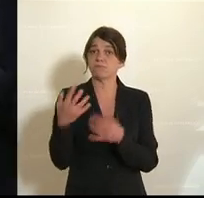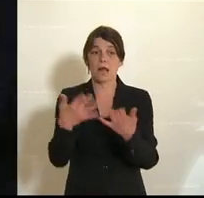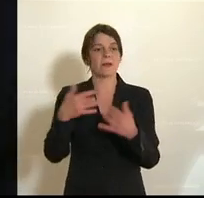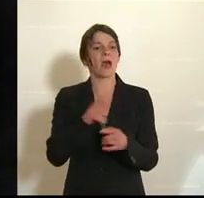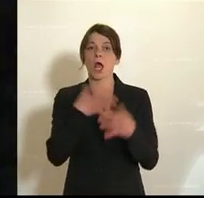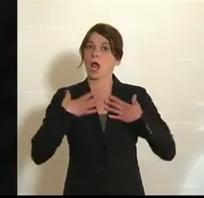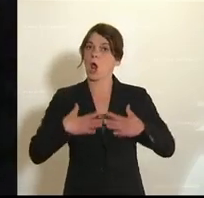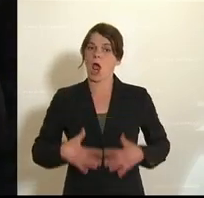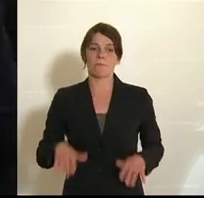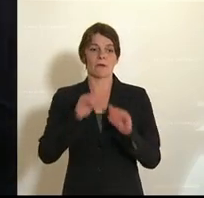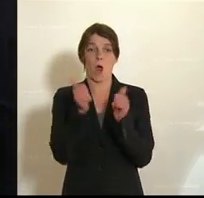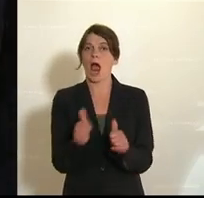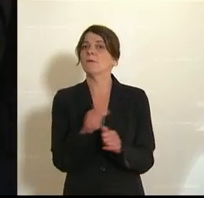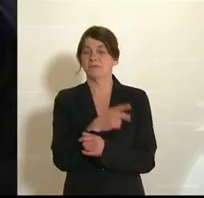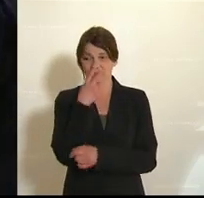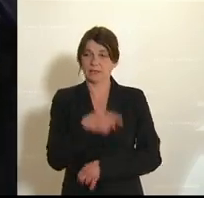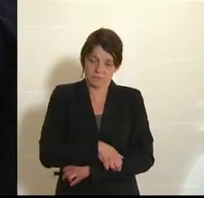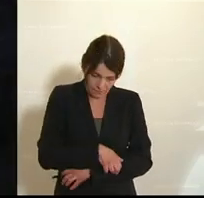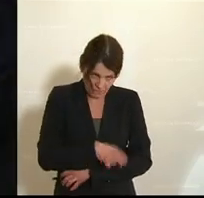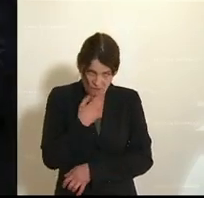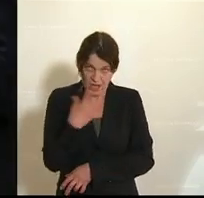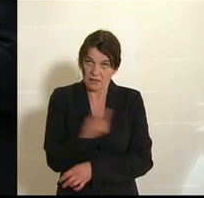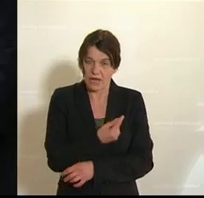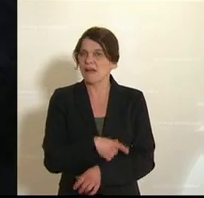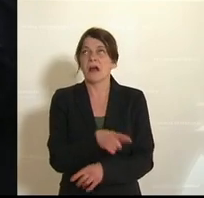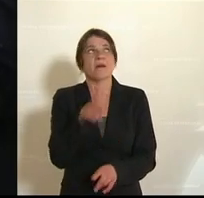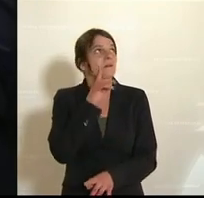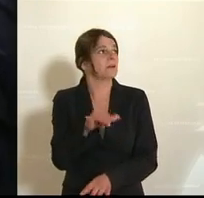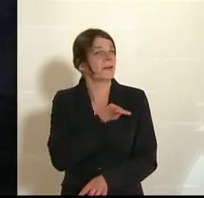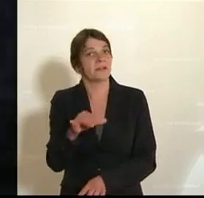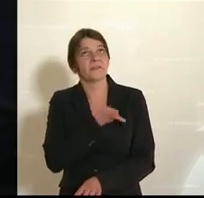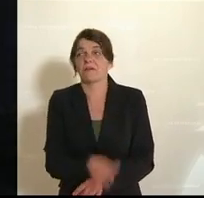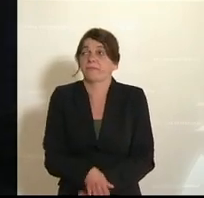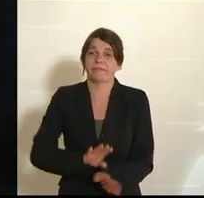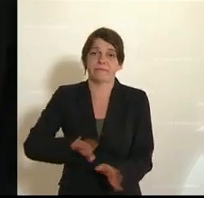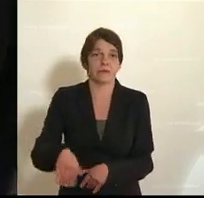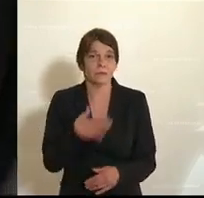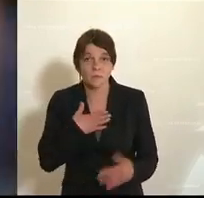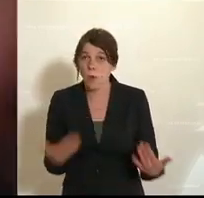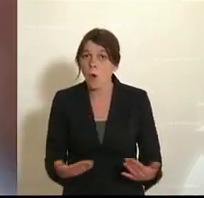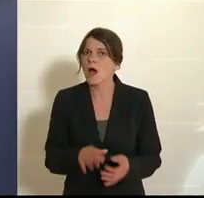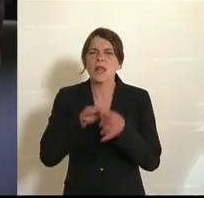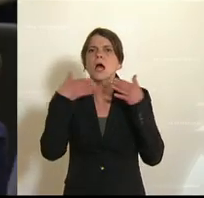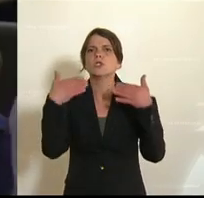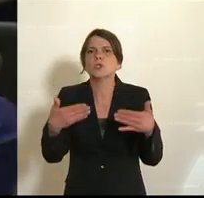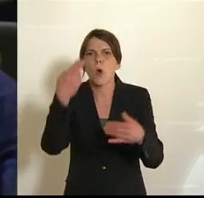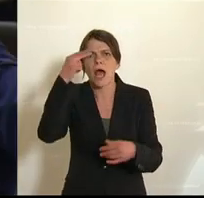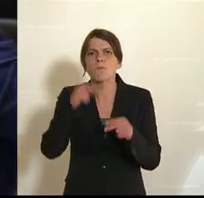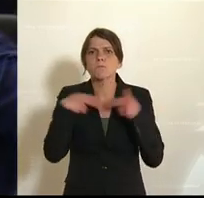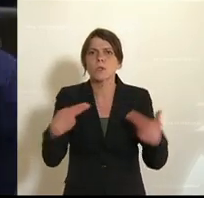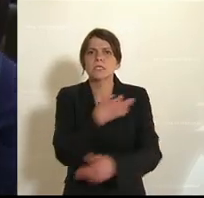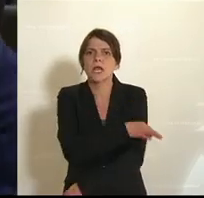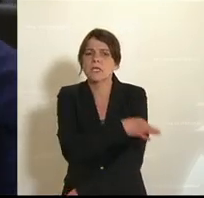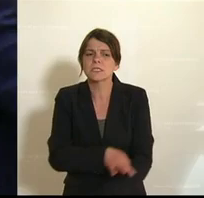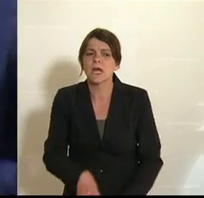Körperhaltung, dass am liebsten eh schon wieder draußen werden, weil Sie das alles nicht tangiert und nicht interessiert. Und genauso, Herr Bundeskanzler,